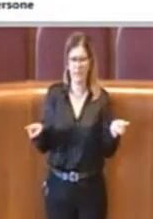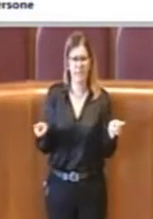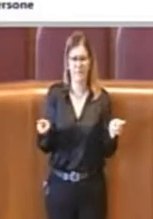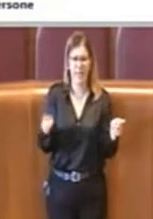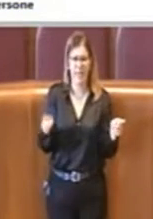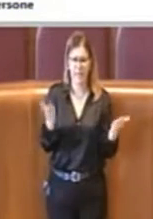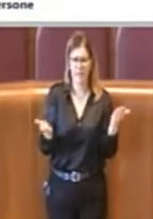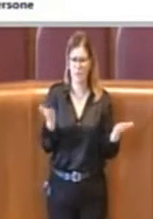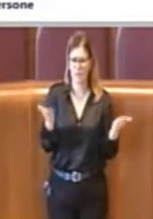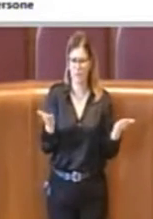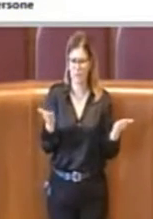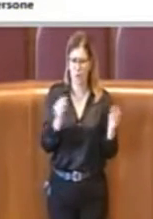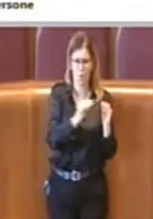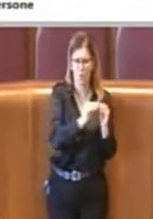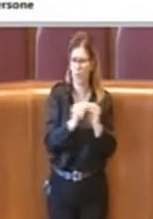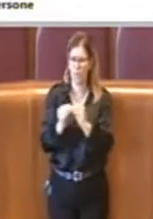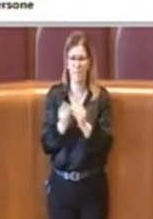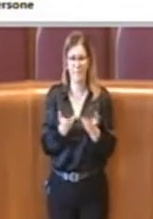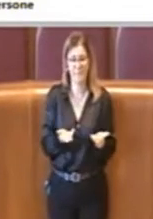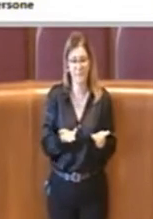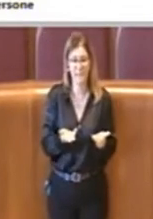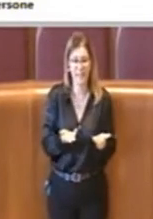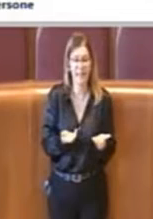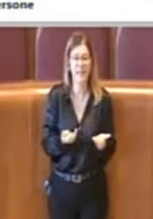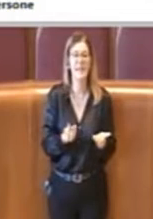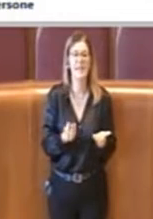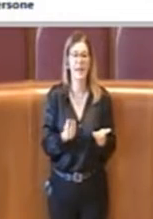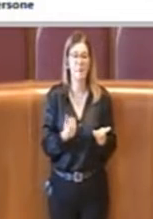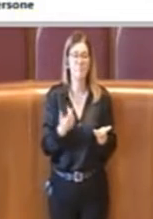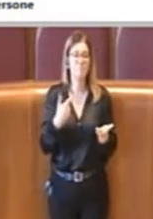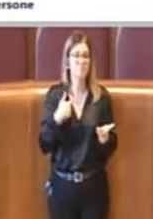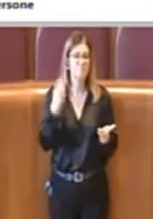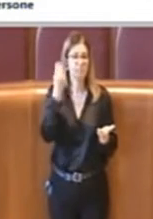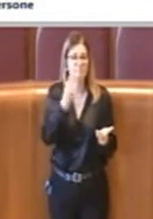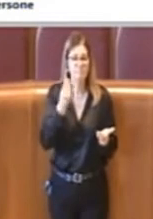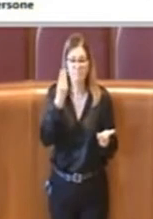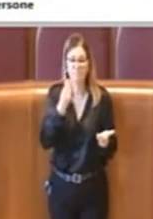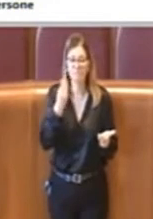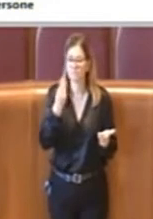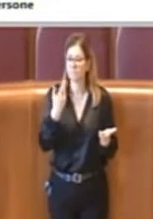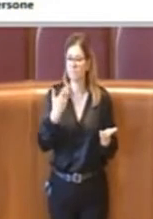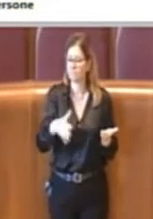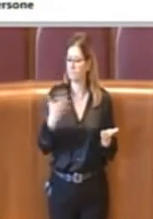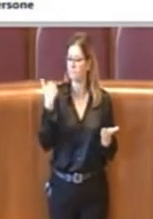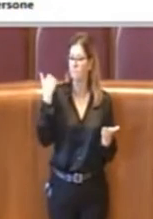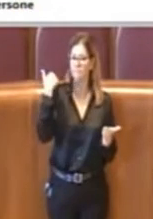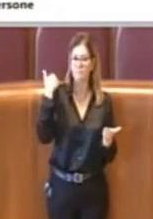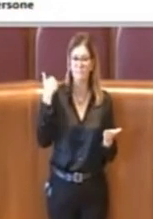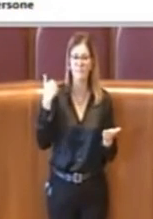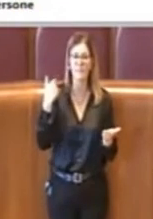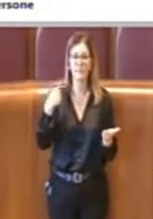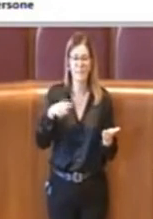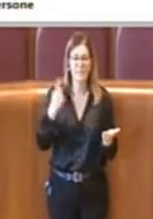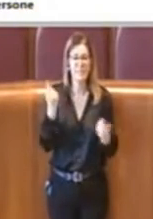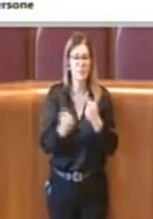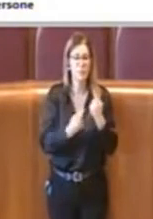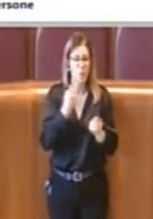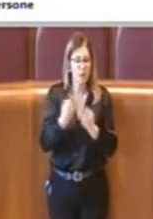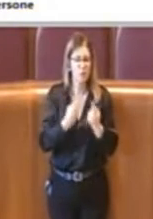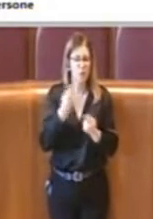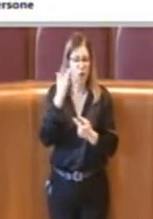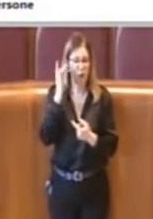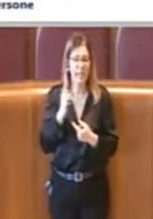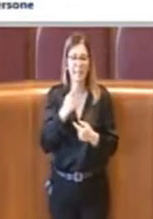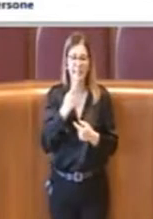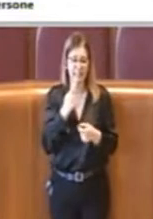anche se penso a una delle criticità registrate e denunciate più frequentemente degli operatori, anche il